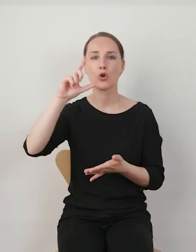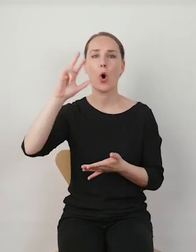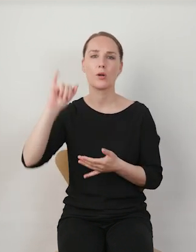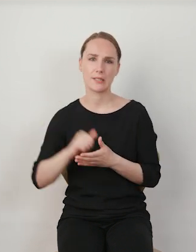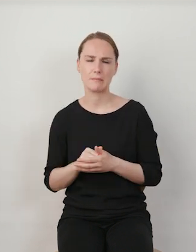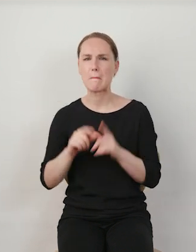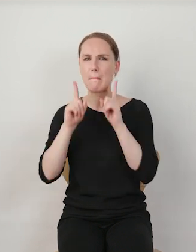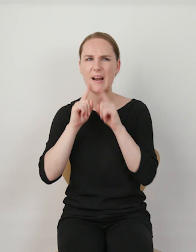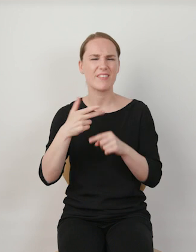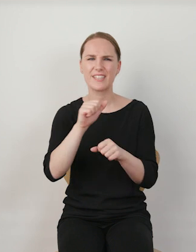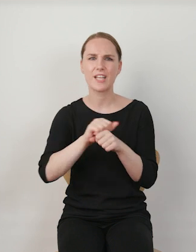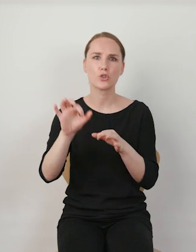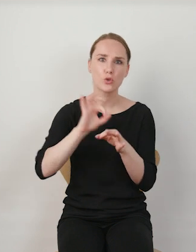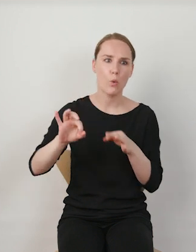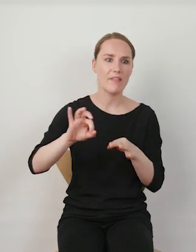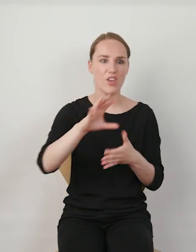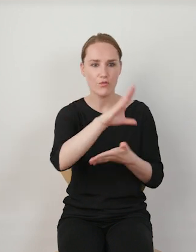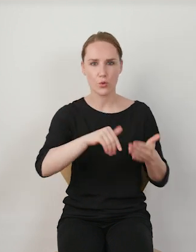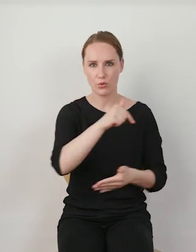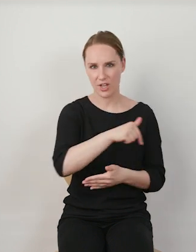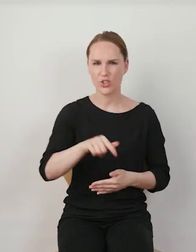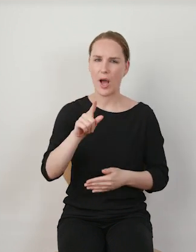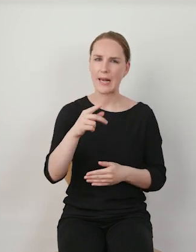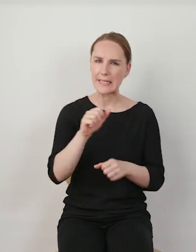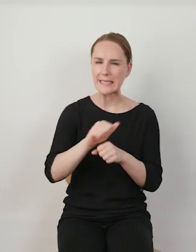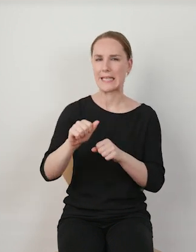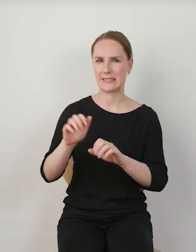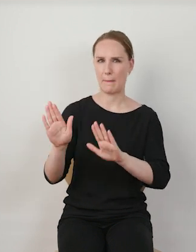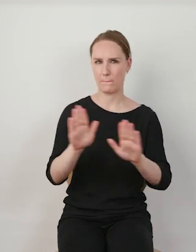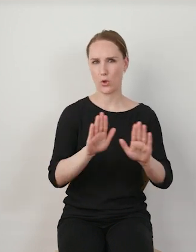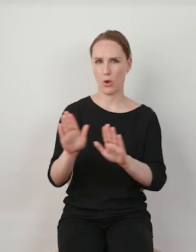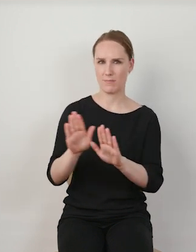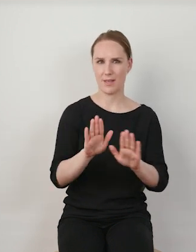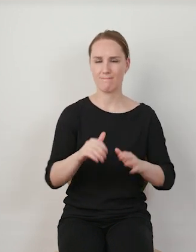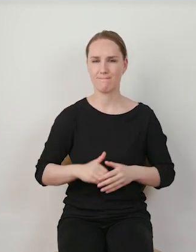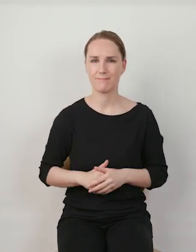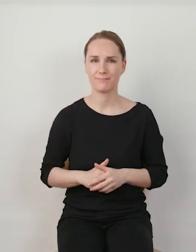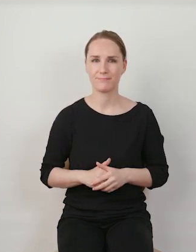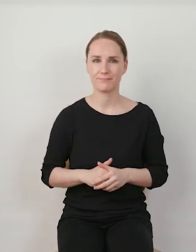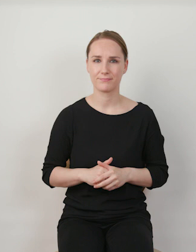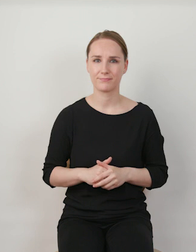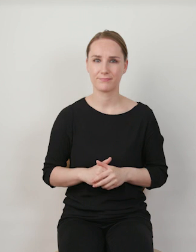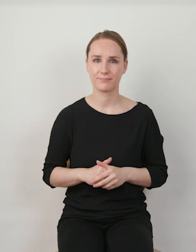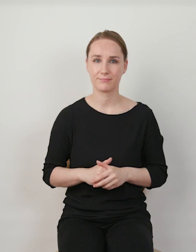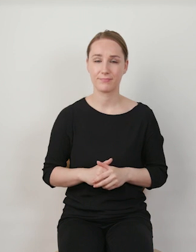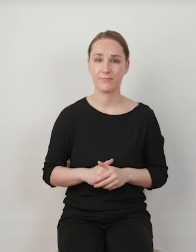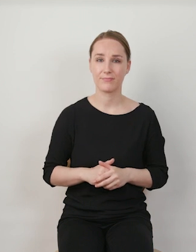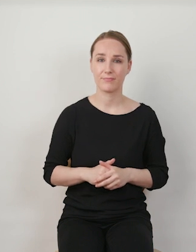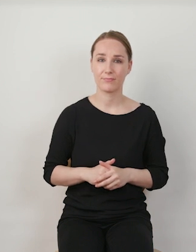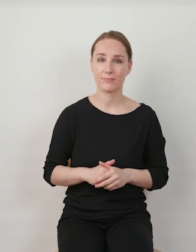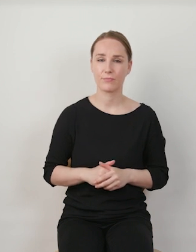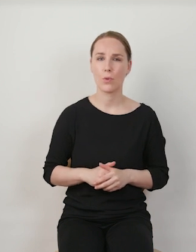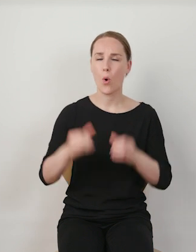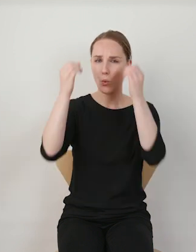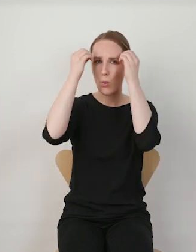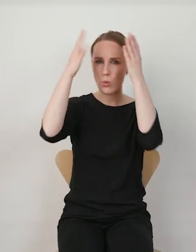to nie jest przełożenie jeden do jednego, ale widać ewidentne inspiracje tiktokiem. Tiktokizacja